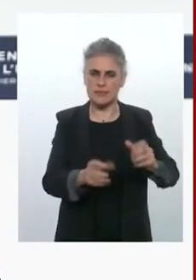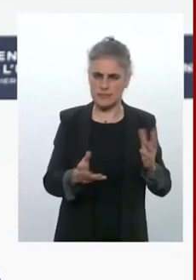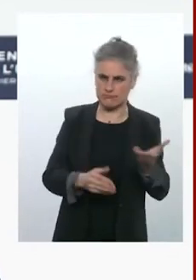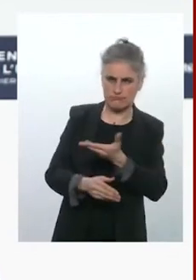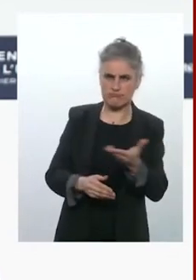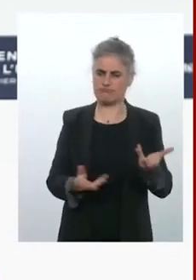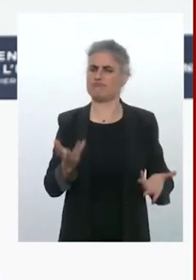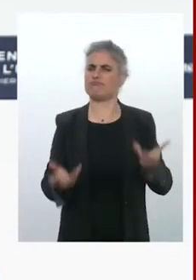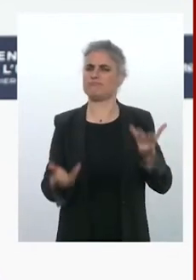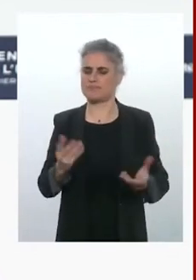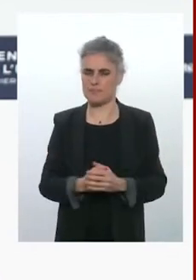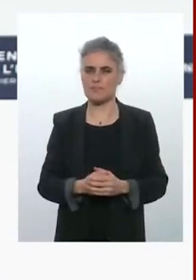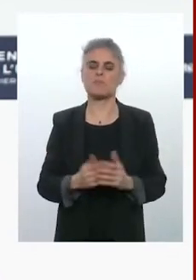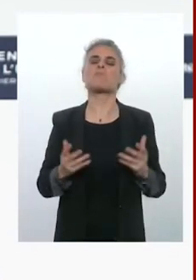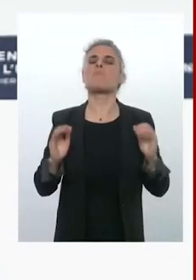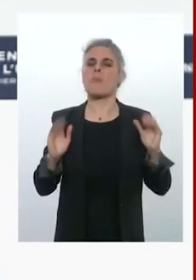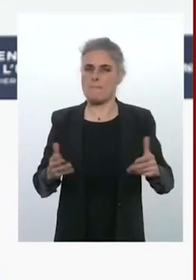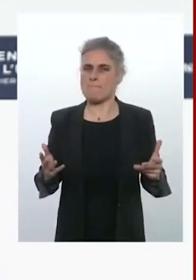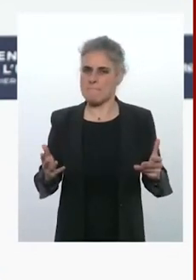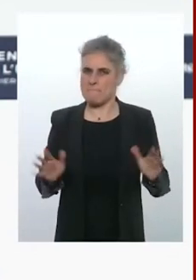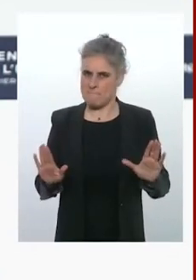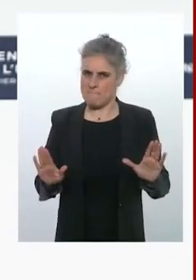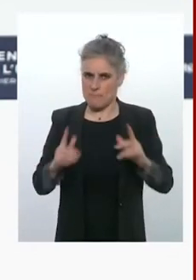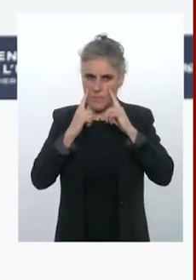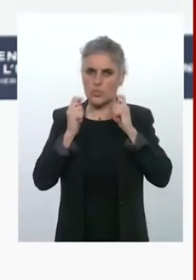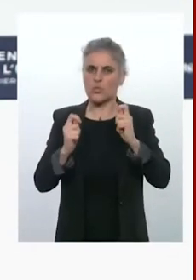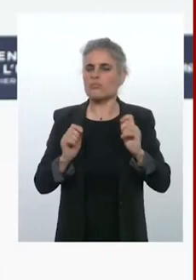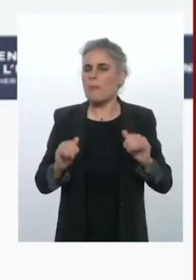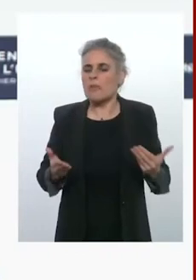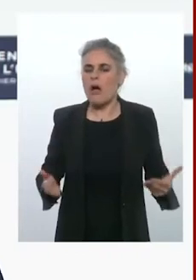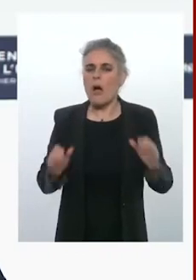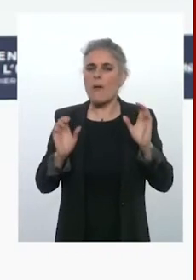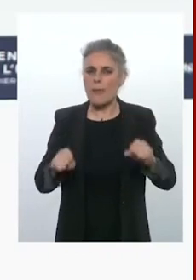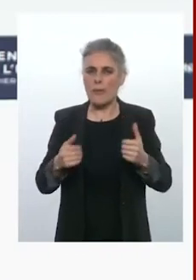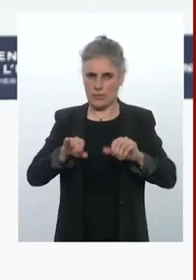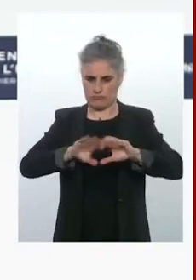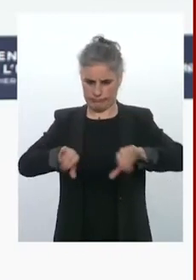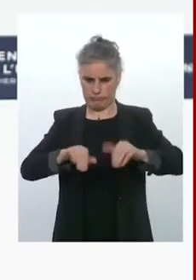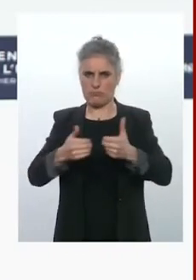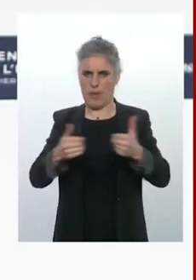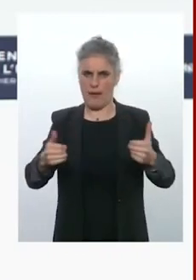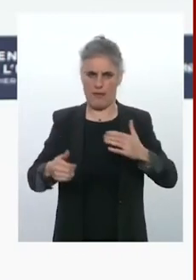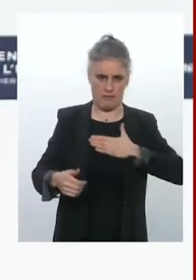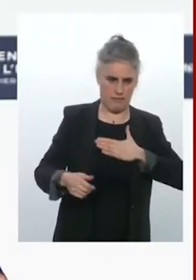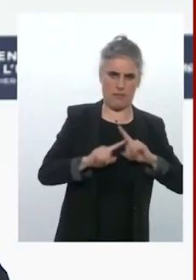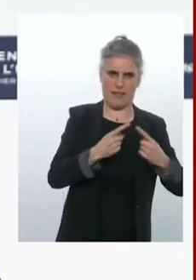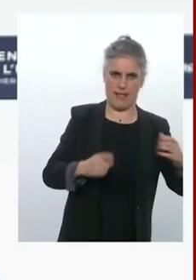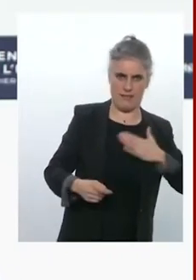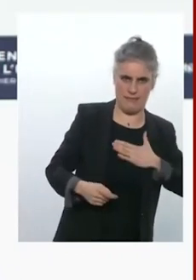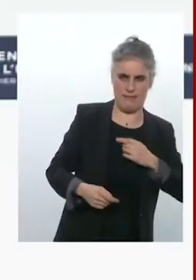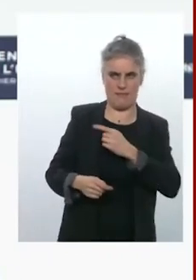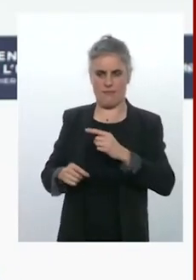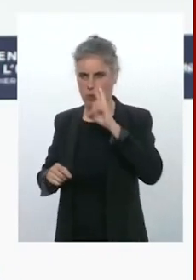je crois que nous sommes toujours en situation de les différencier de nos propres équipements et de nos propres matériels. Ceci va nous conduire